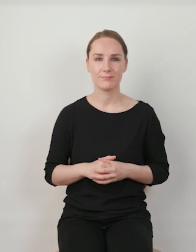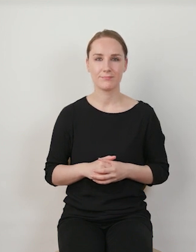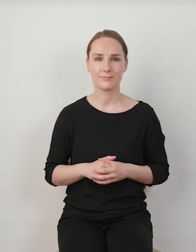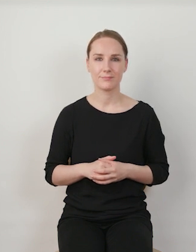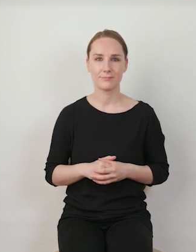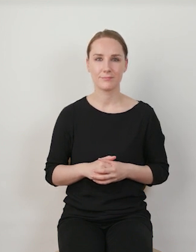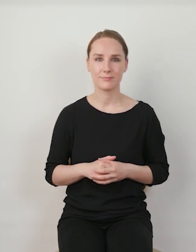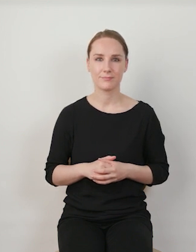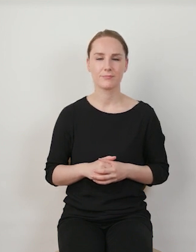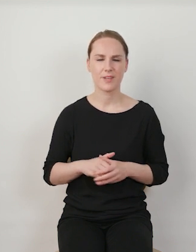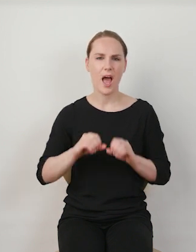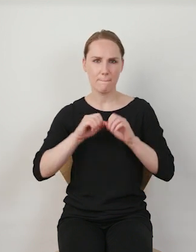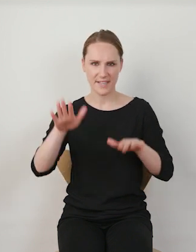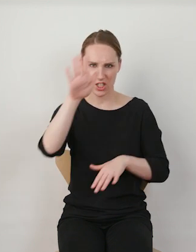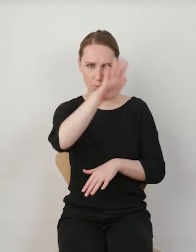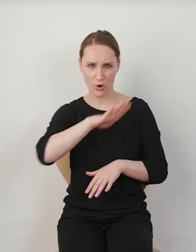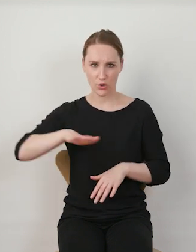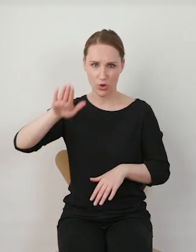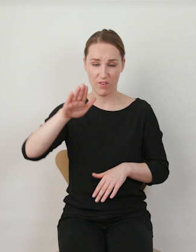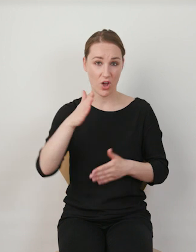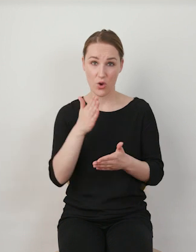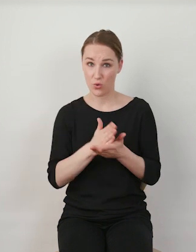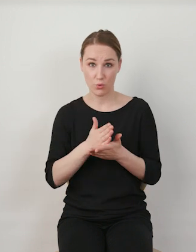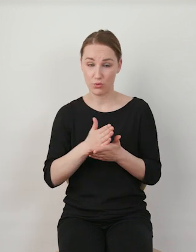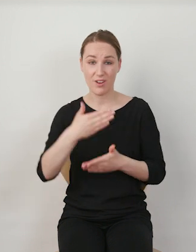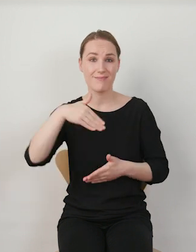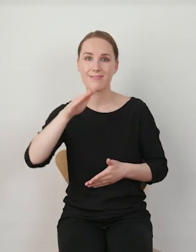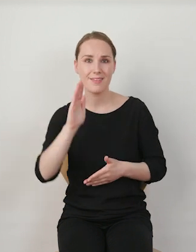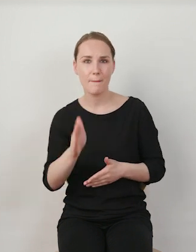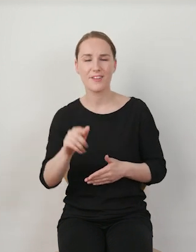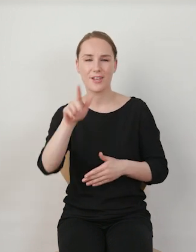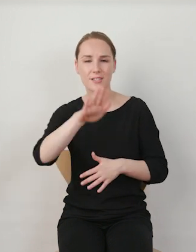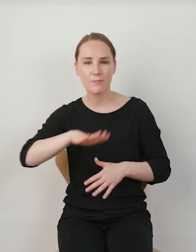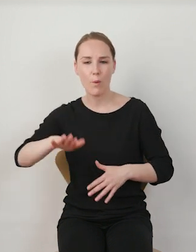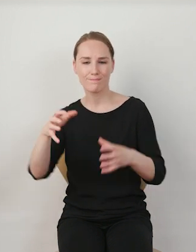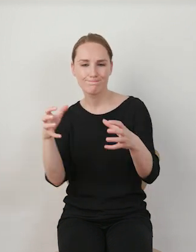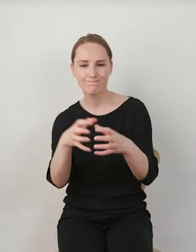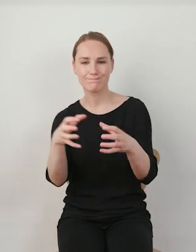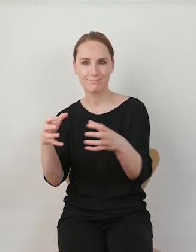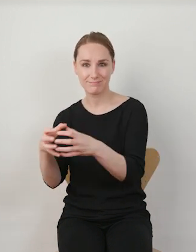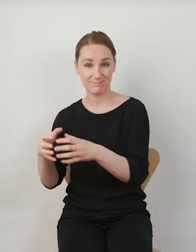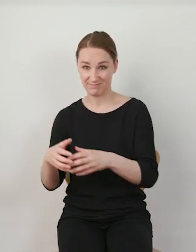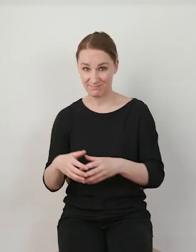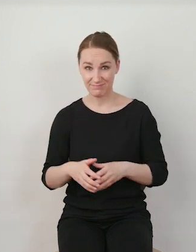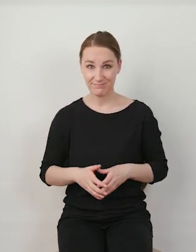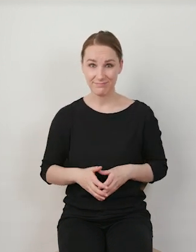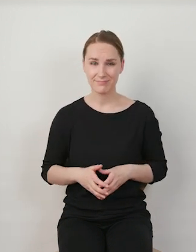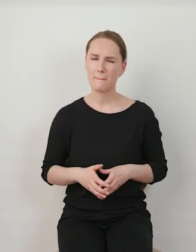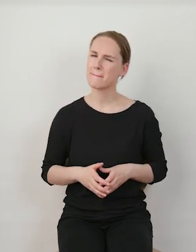Czy to oznacza, że w mediach społecznościowych nie będziemy już mieli do czynienia ze społecznościami bądź wspólnotami wirtualnymi?